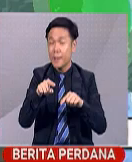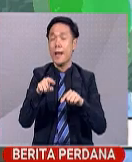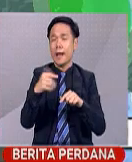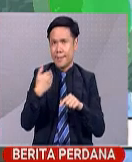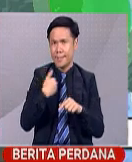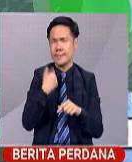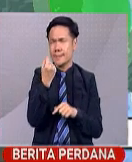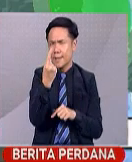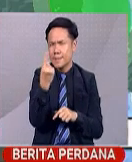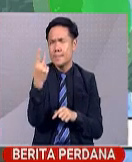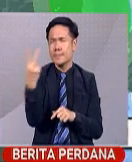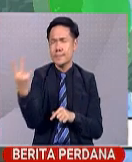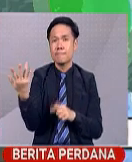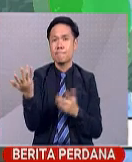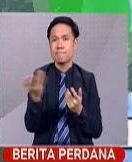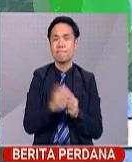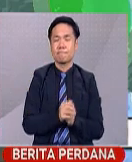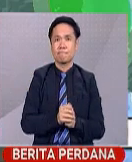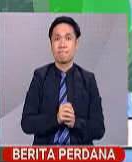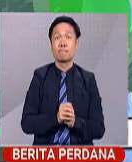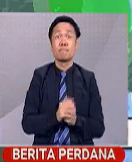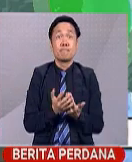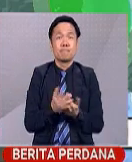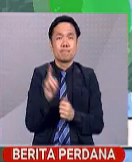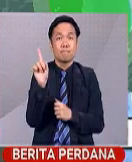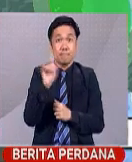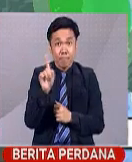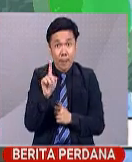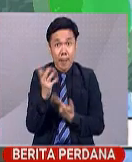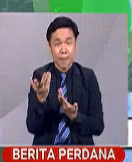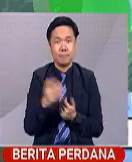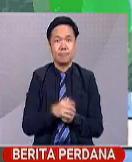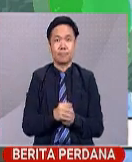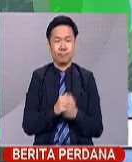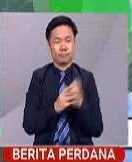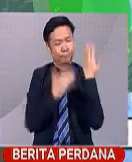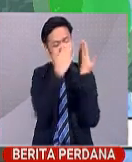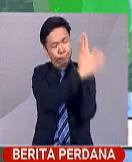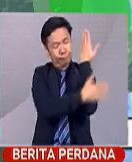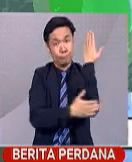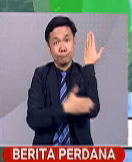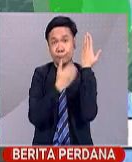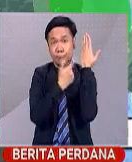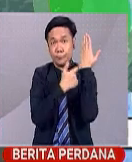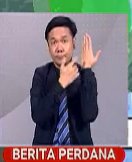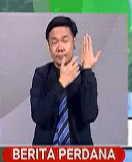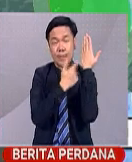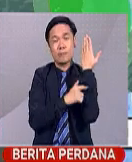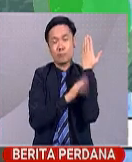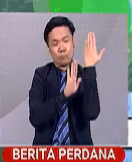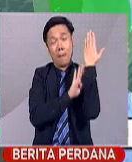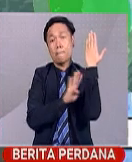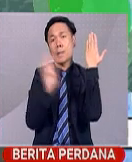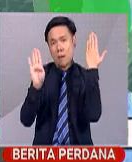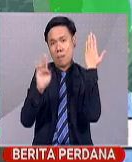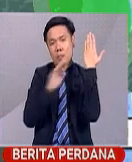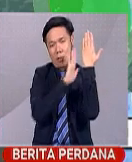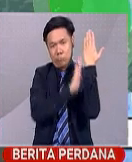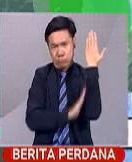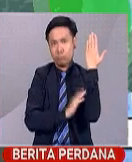dua tempat berpotensi untuk berlaku di sekitar kawasan pesisiran pantai negeri Pantai Barat Semenanjung,